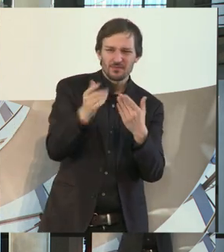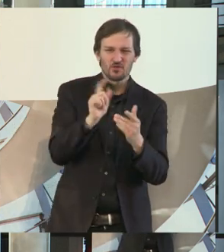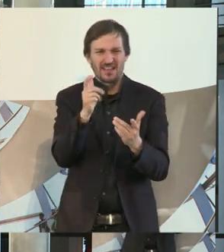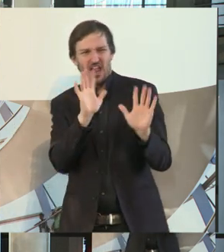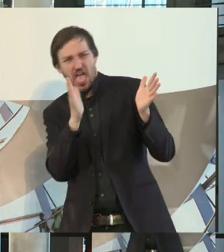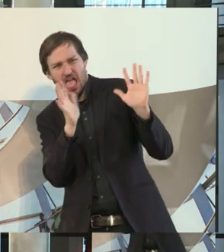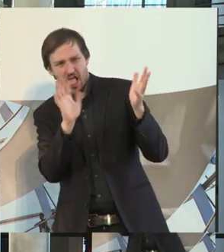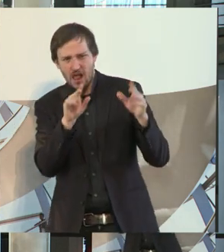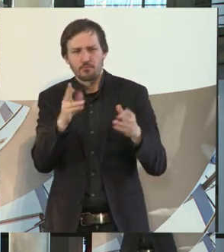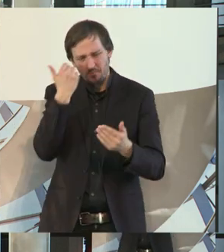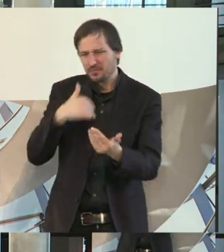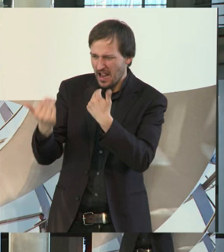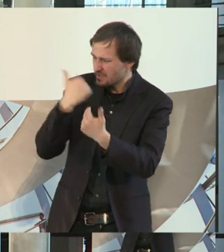davon.